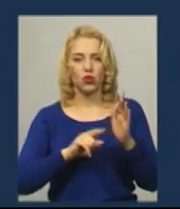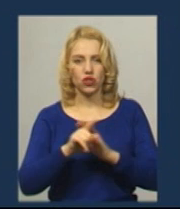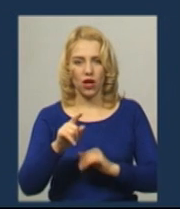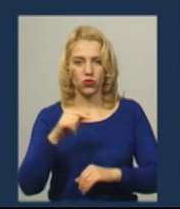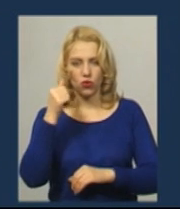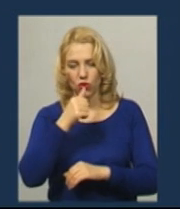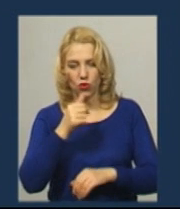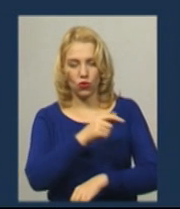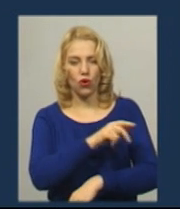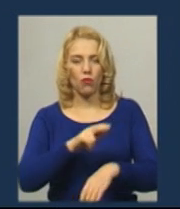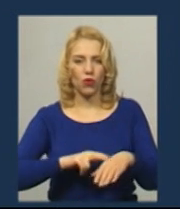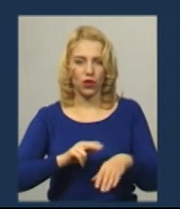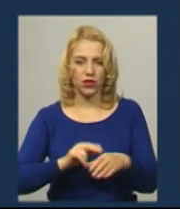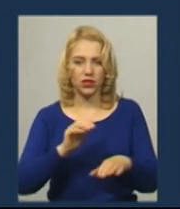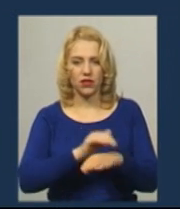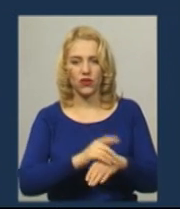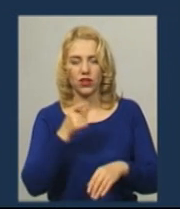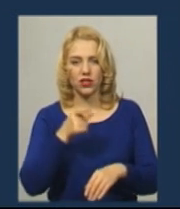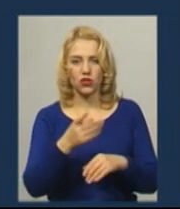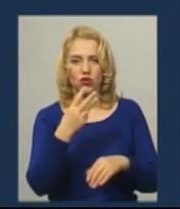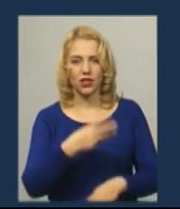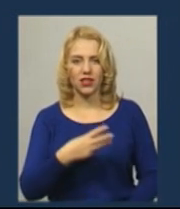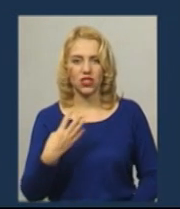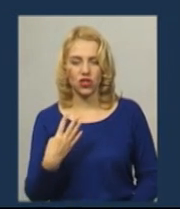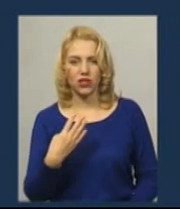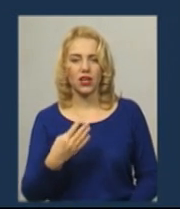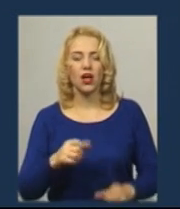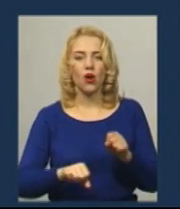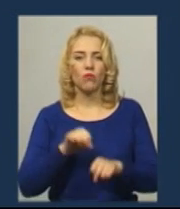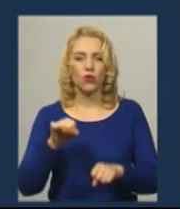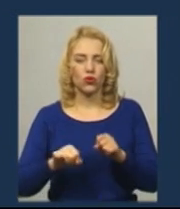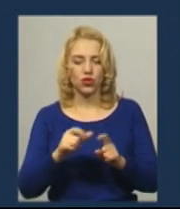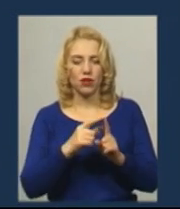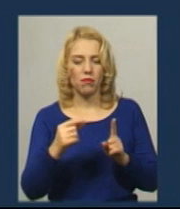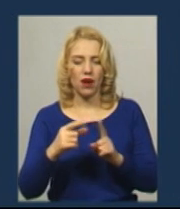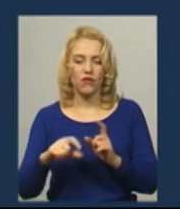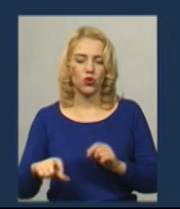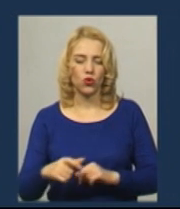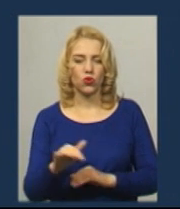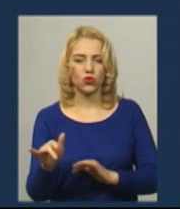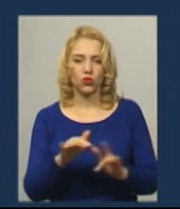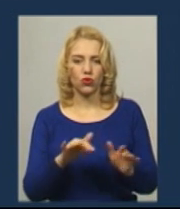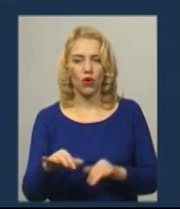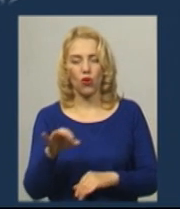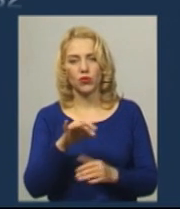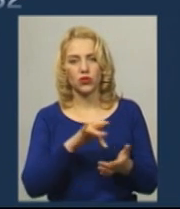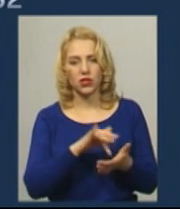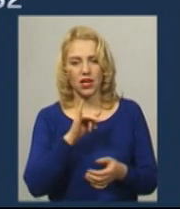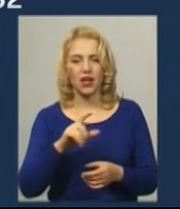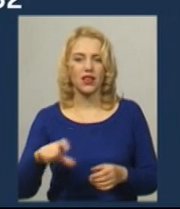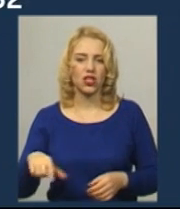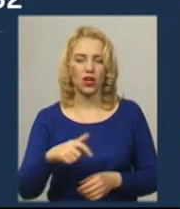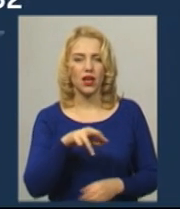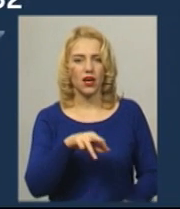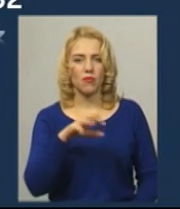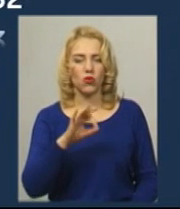Хмельниччини зафіксовано 1534 порушень правил дорожнього руху в обласному центрі та на двох автошляхах Н-03 та М-12,